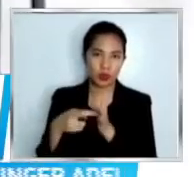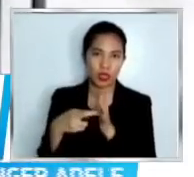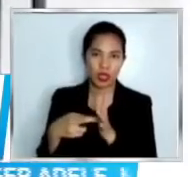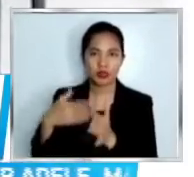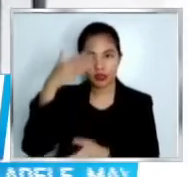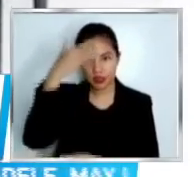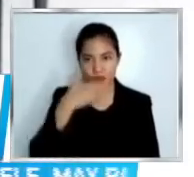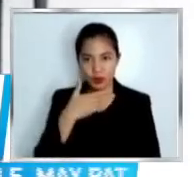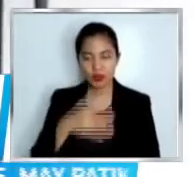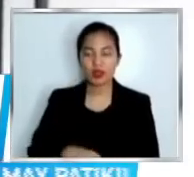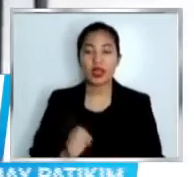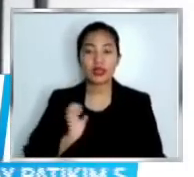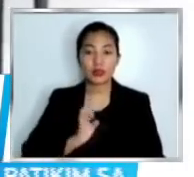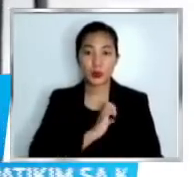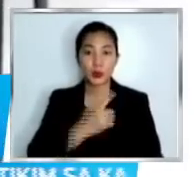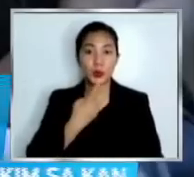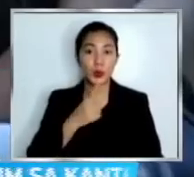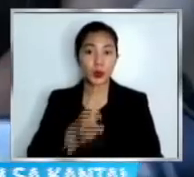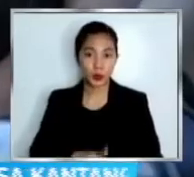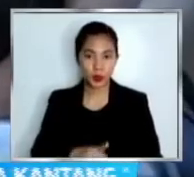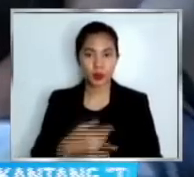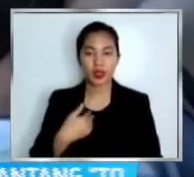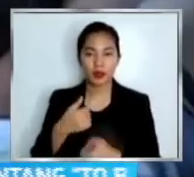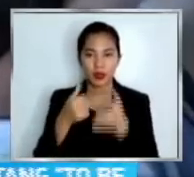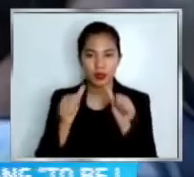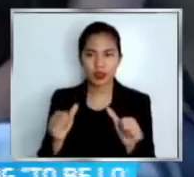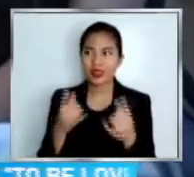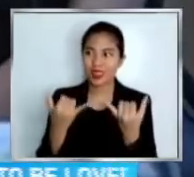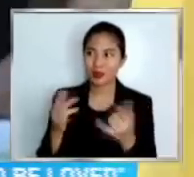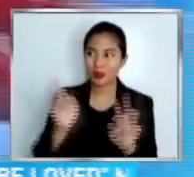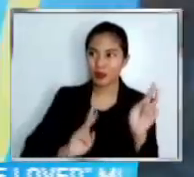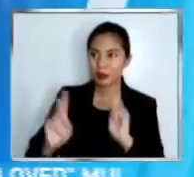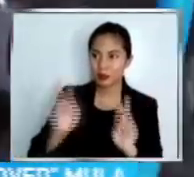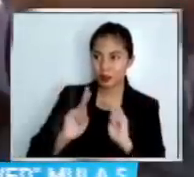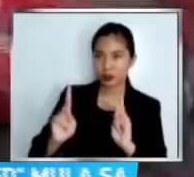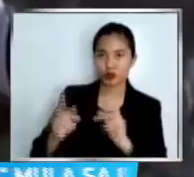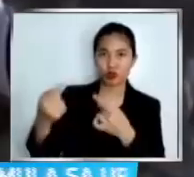karamihan ng mga pumunta sa mall ay hindi na nakasuot ng face shield.